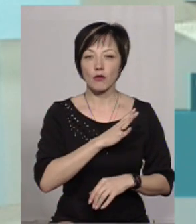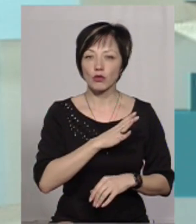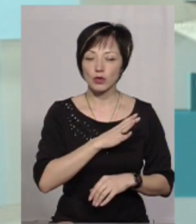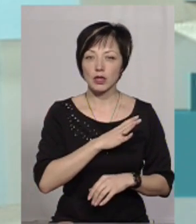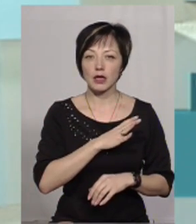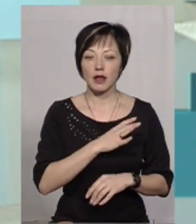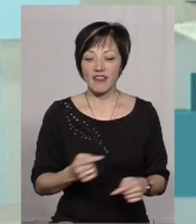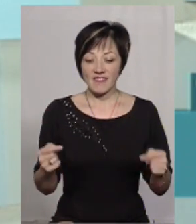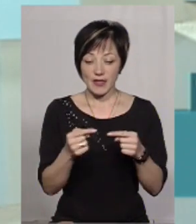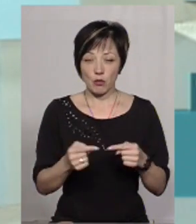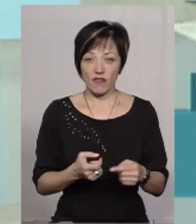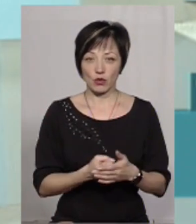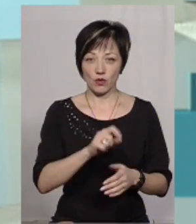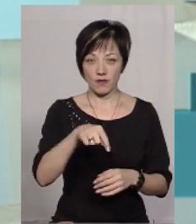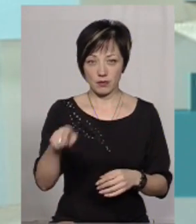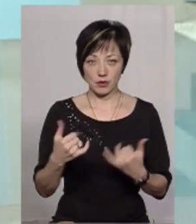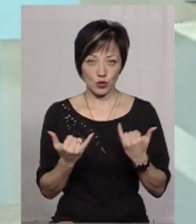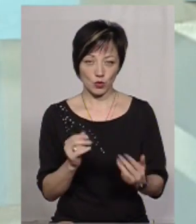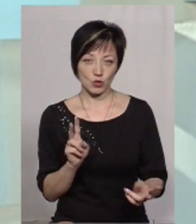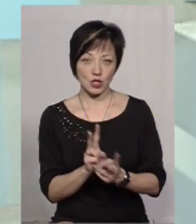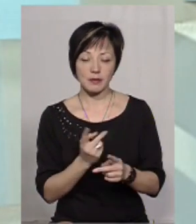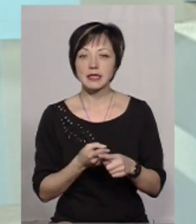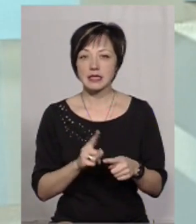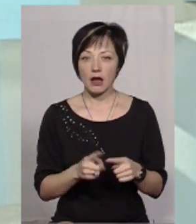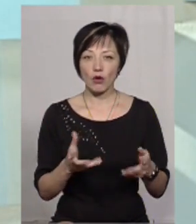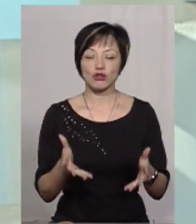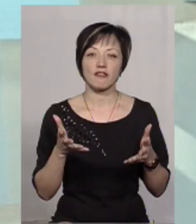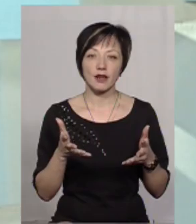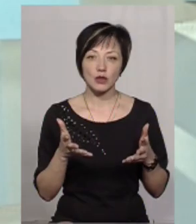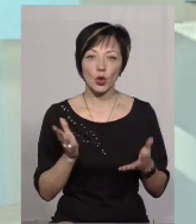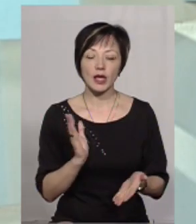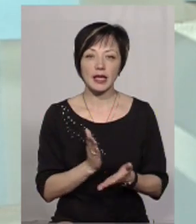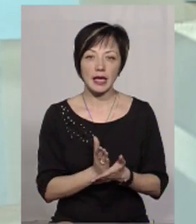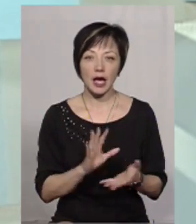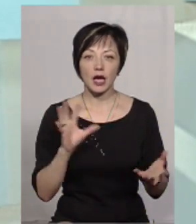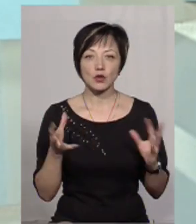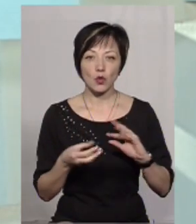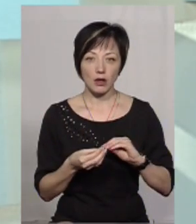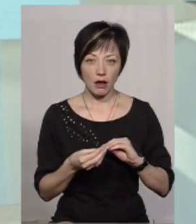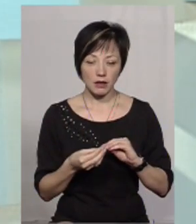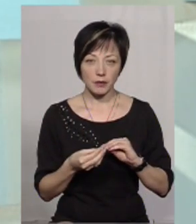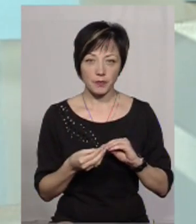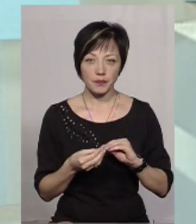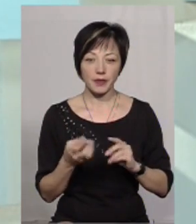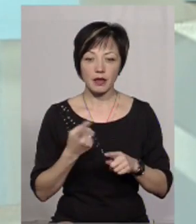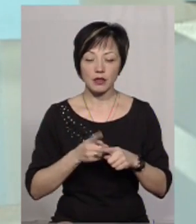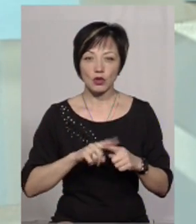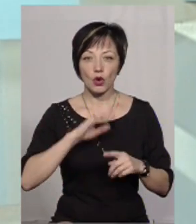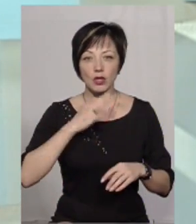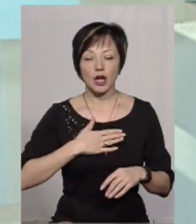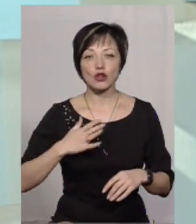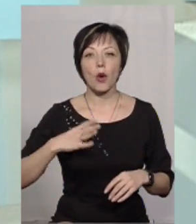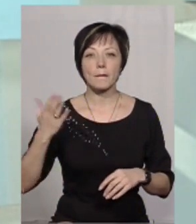відповідними до тих викликів, з якими ми сьогодні стикаємося, то це, очевидно, є саме результат цього нашого